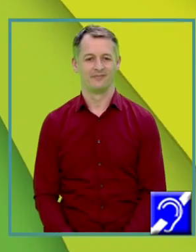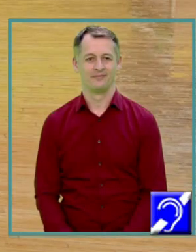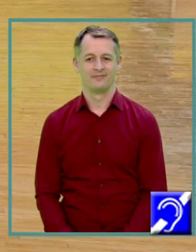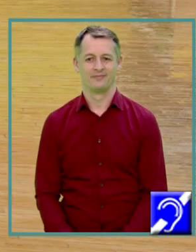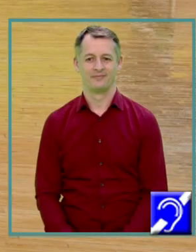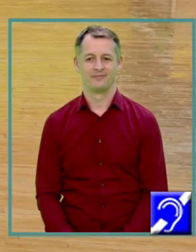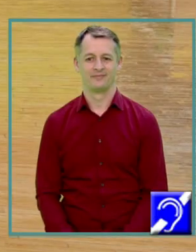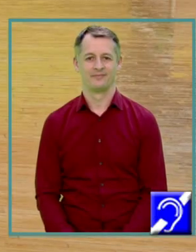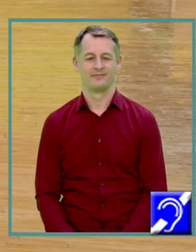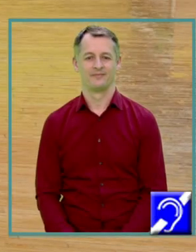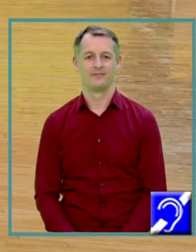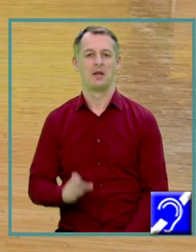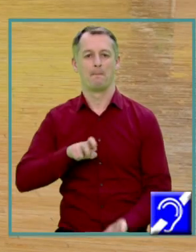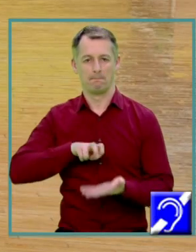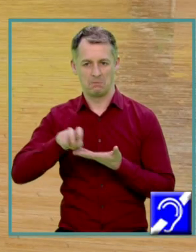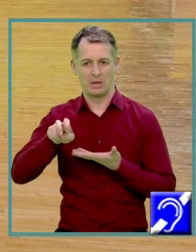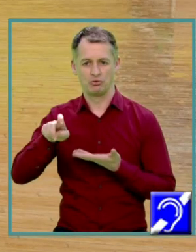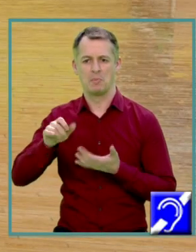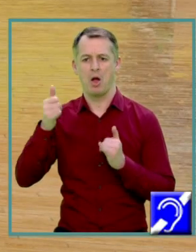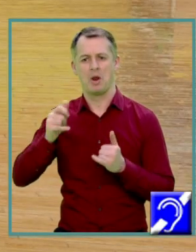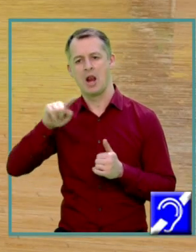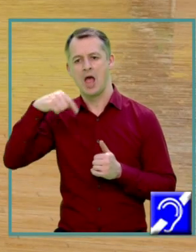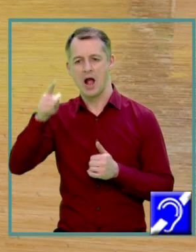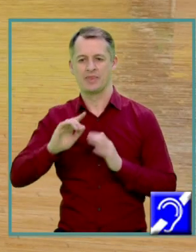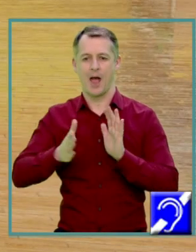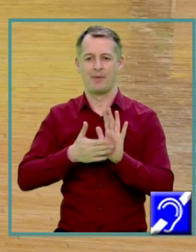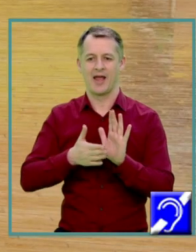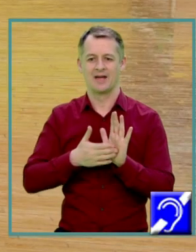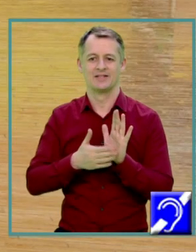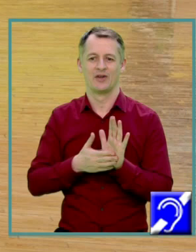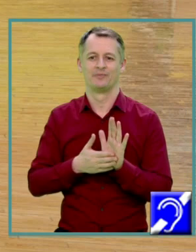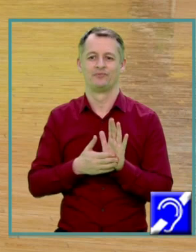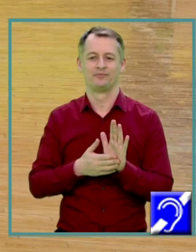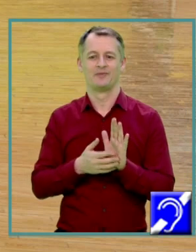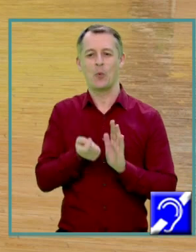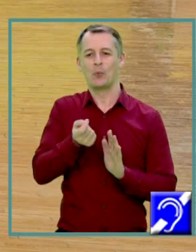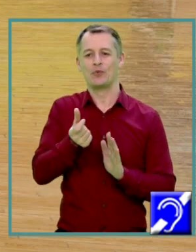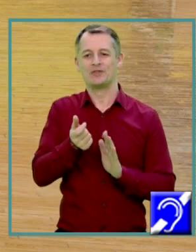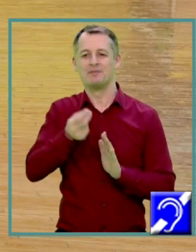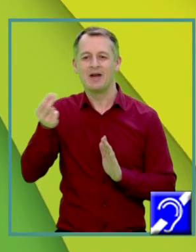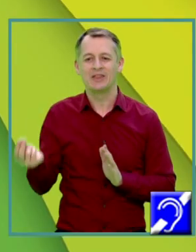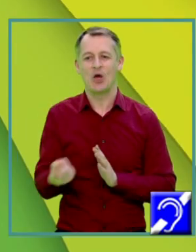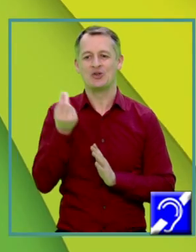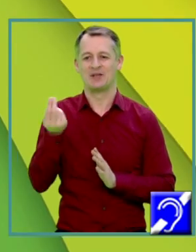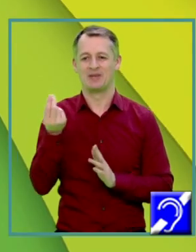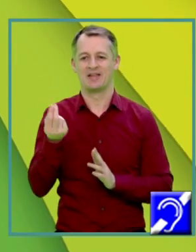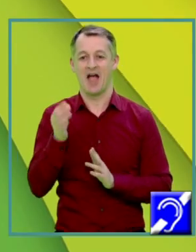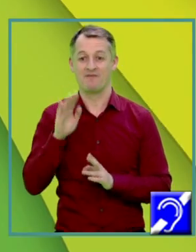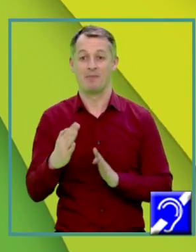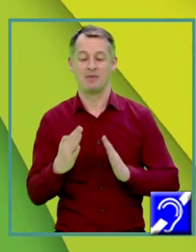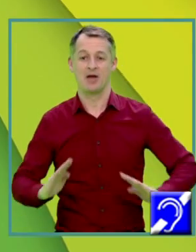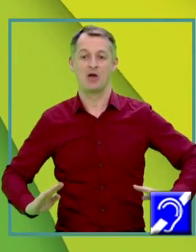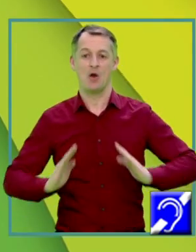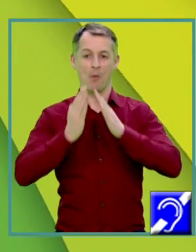Înceam, dragi copii, la o altă aplicație Un pic mai deosebită Avem o piramidă